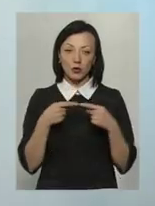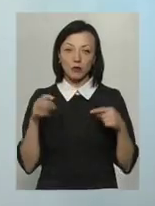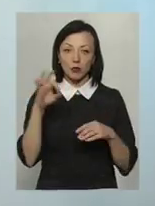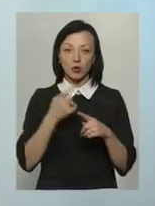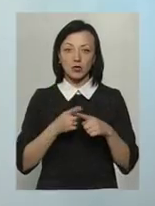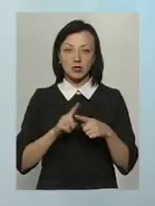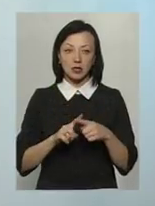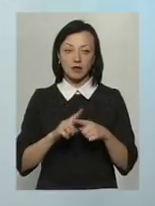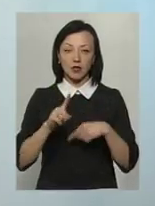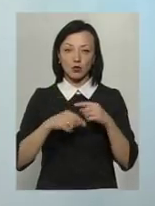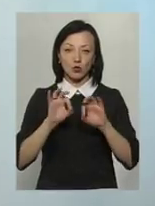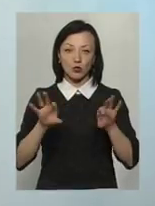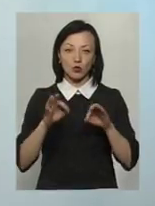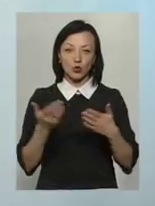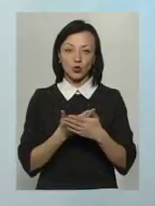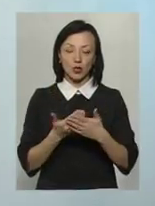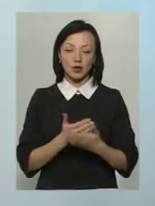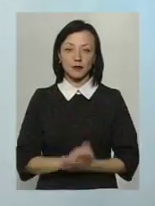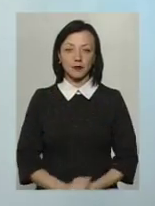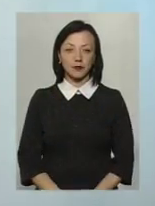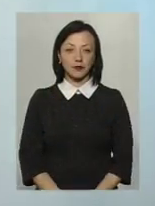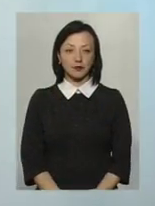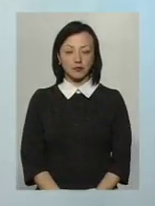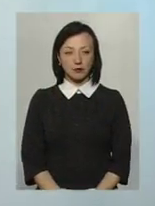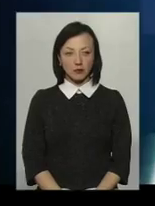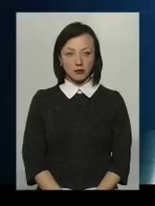це у наступному сюжеті і далі продовжуємо.